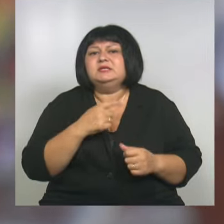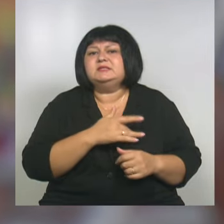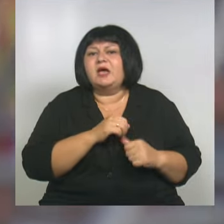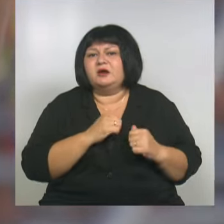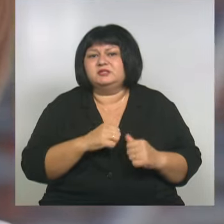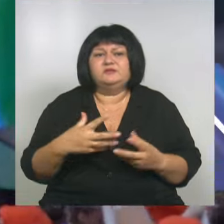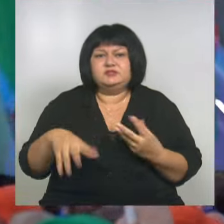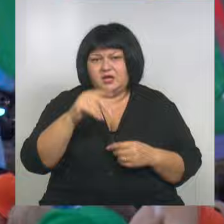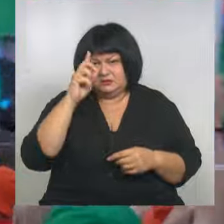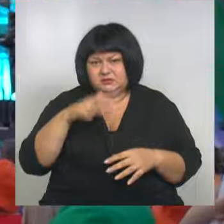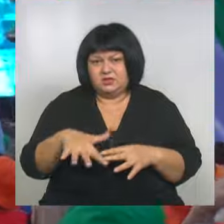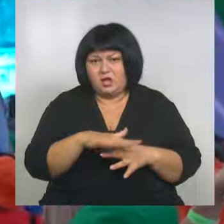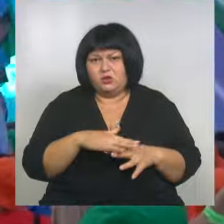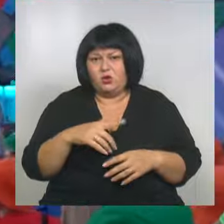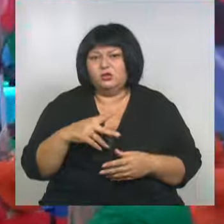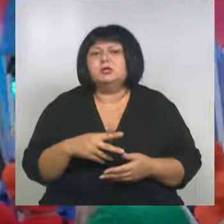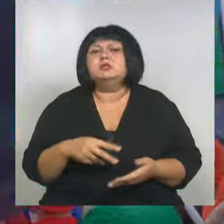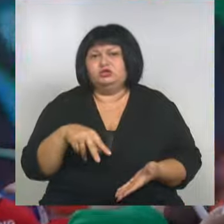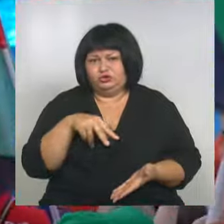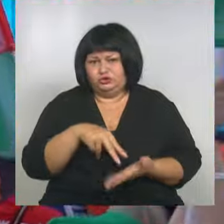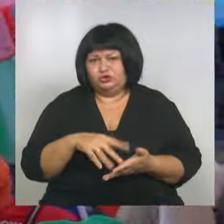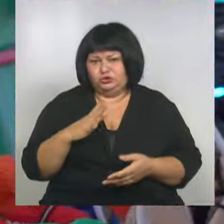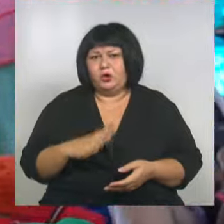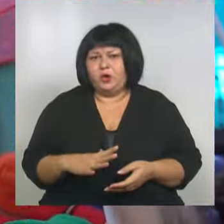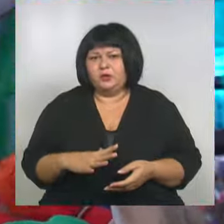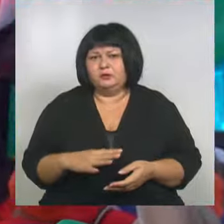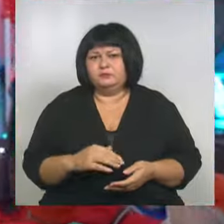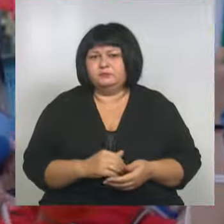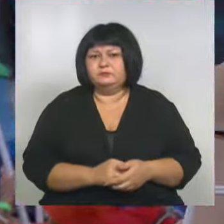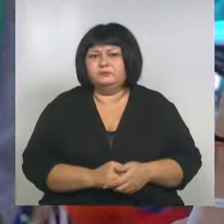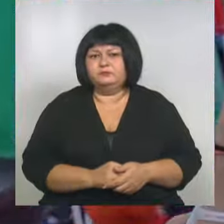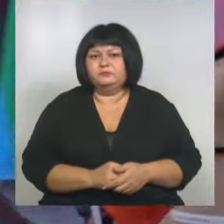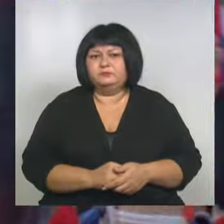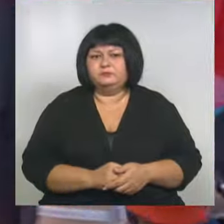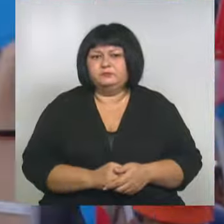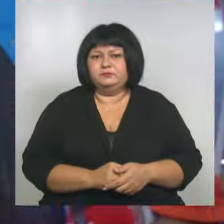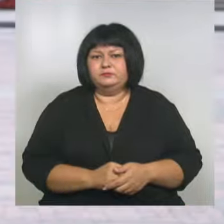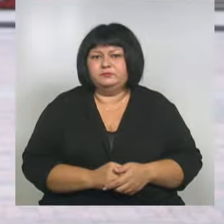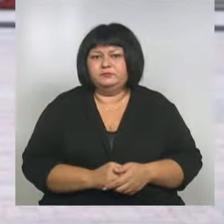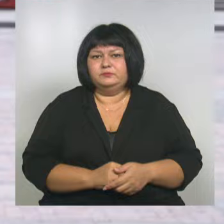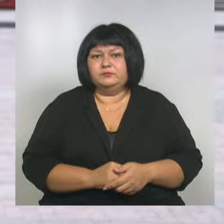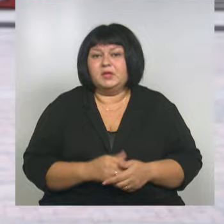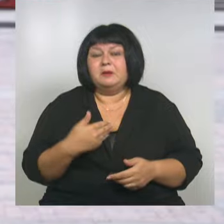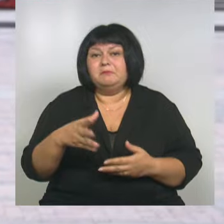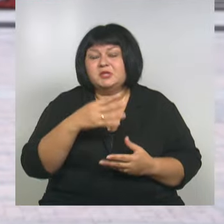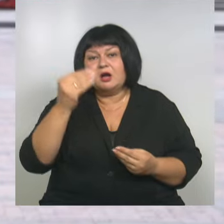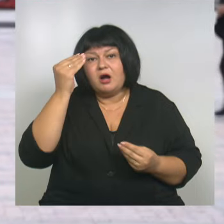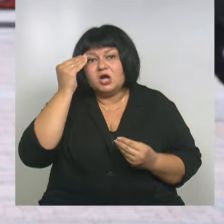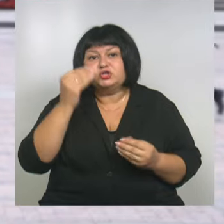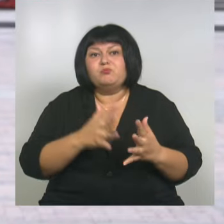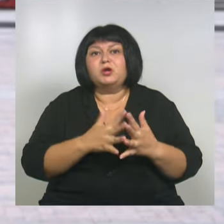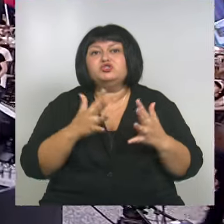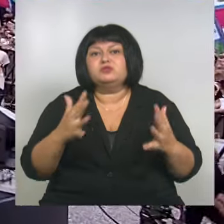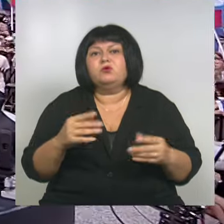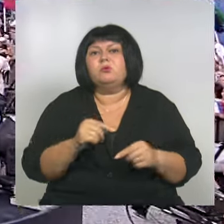страной, стой, стой. Мне кажется, большинство